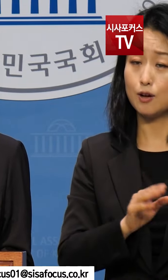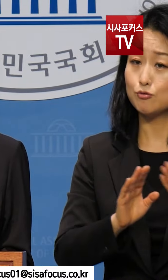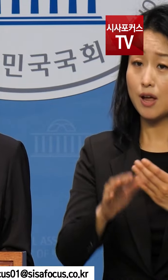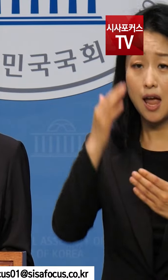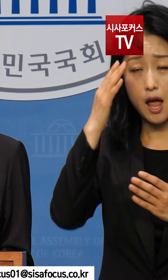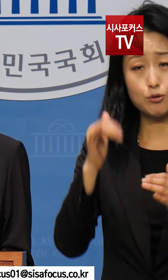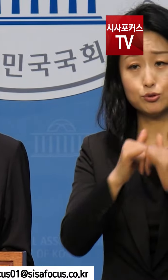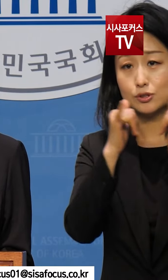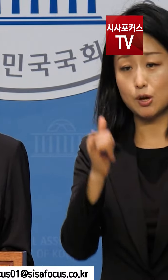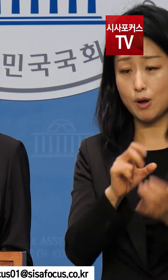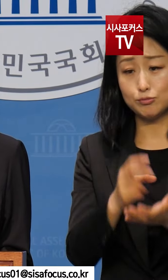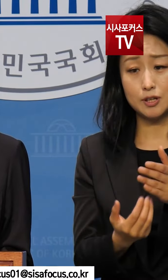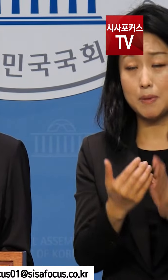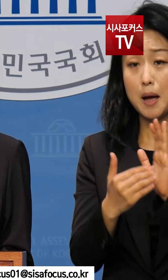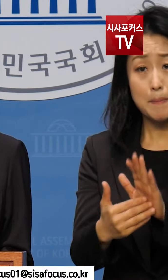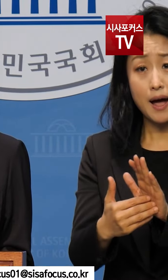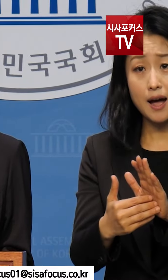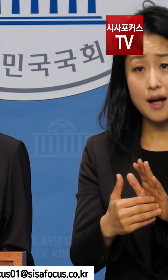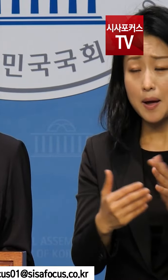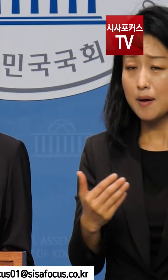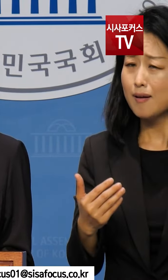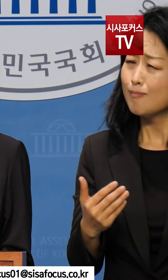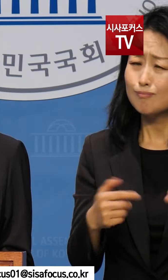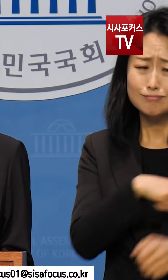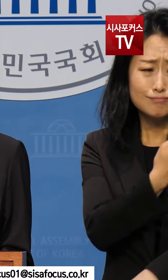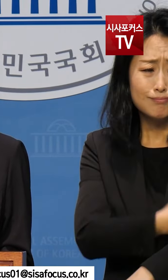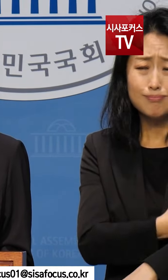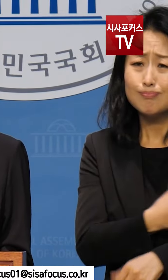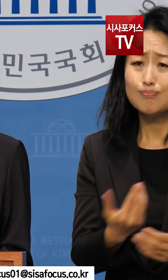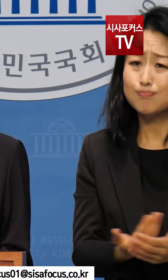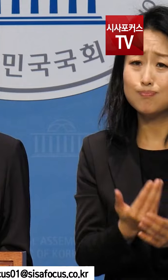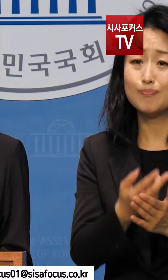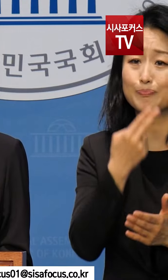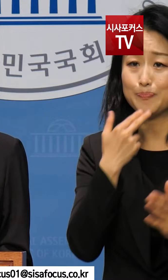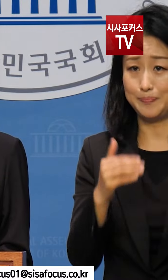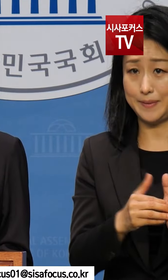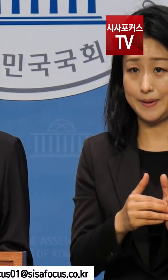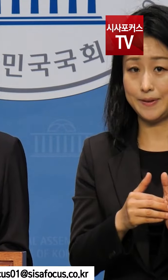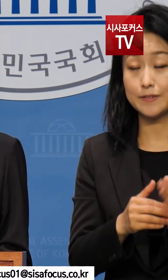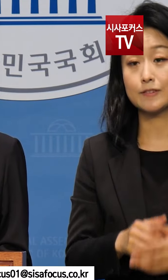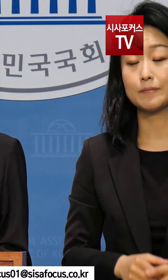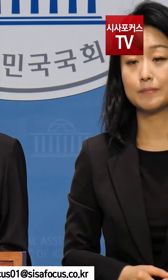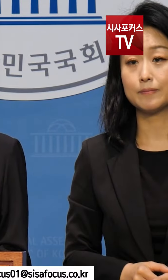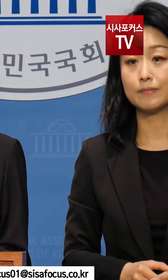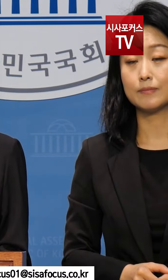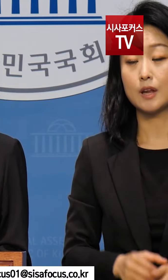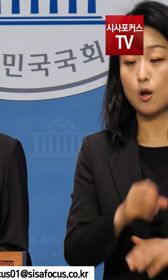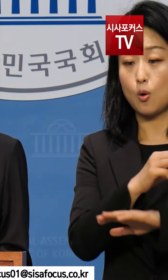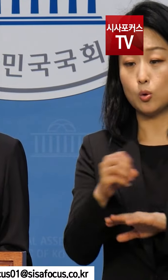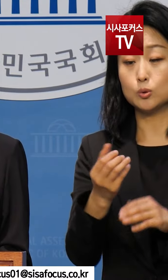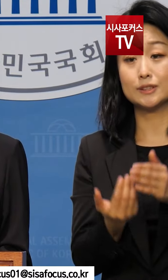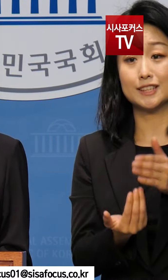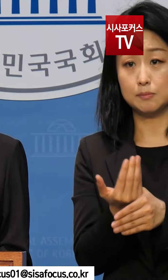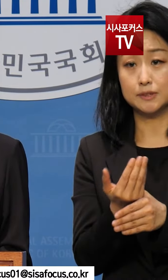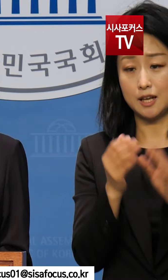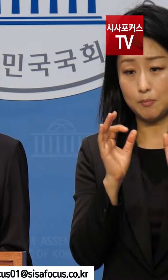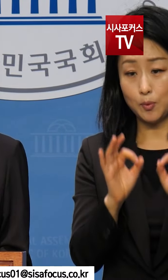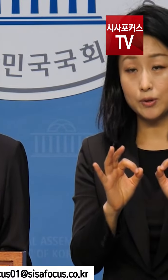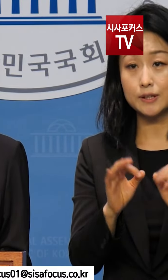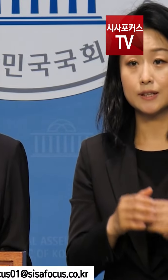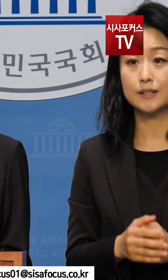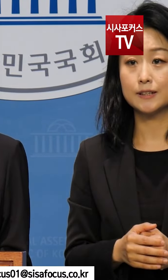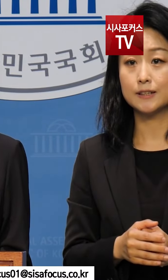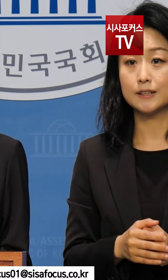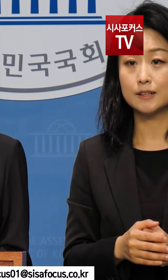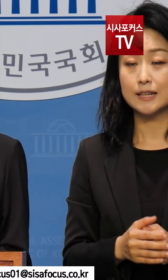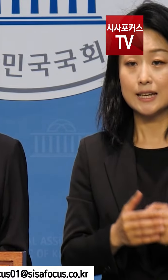사회의 재난대응 능력은 단 한 발자국도 나아가지 못한 것입니다. 그렇기에 5성 참사는 중대재해처벌법이